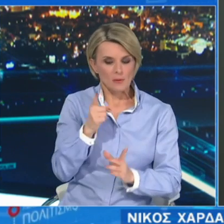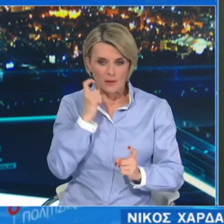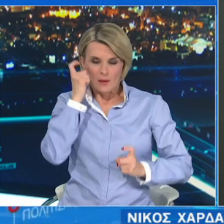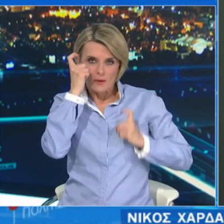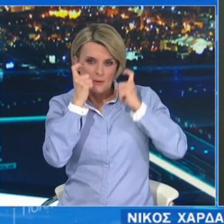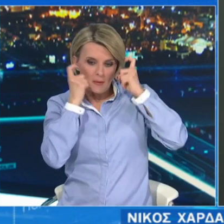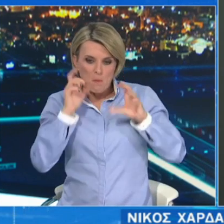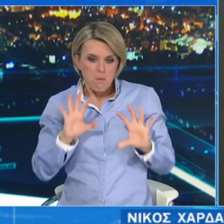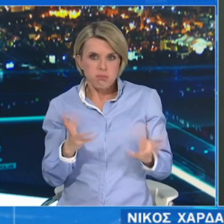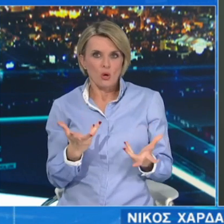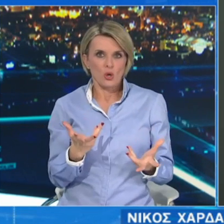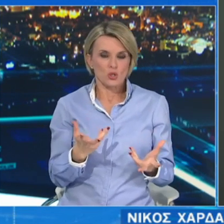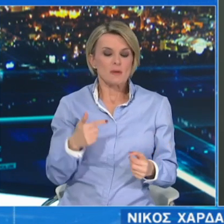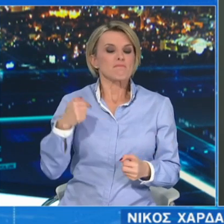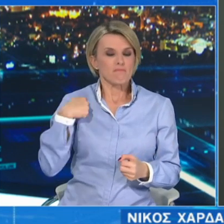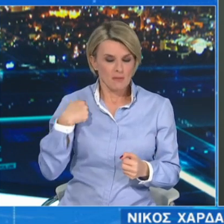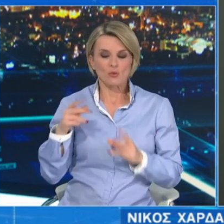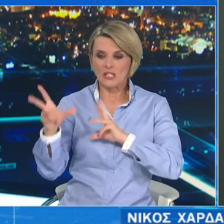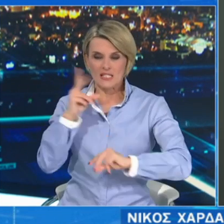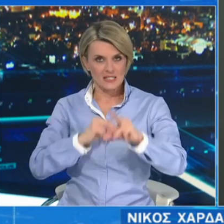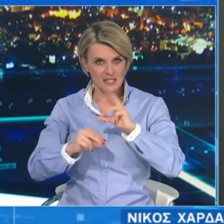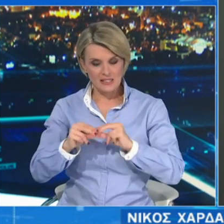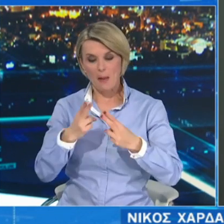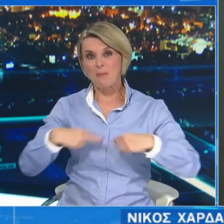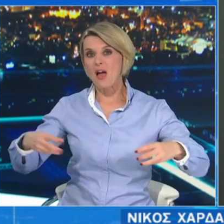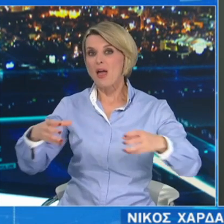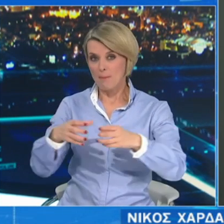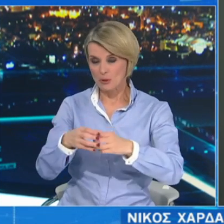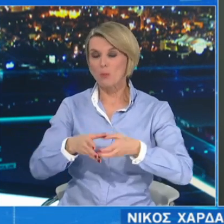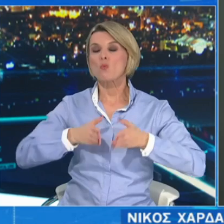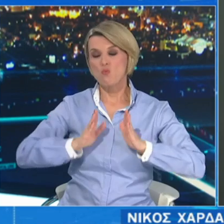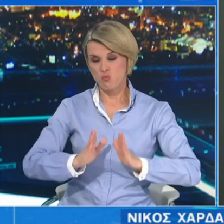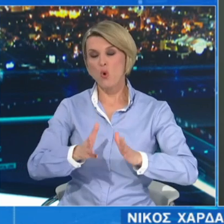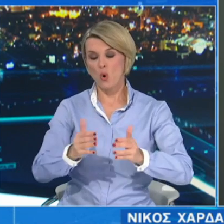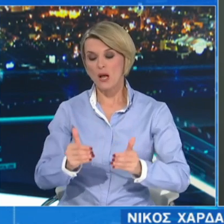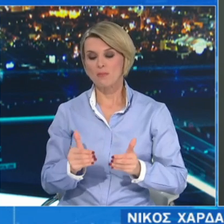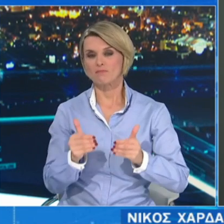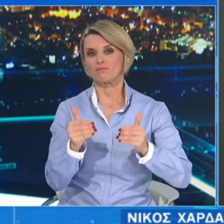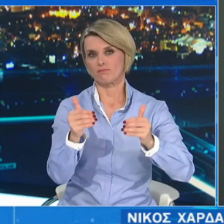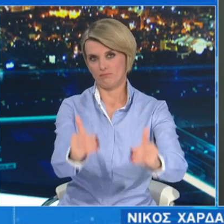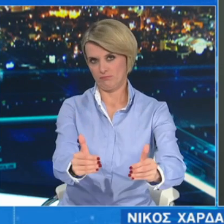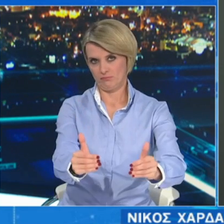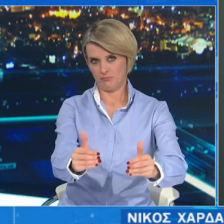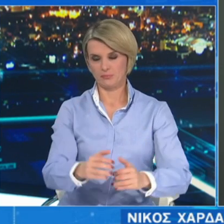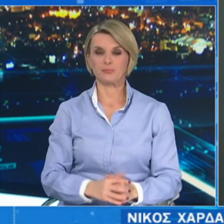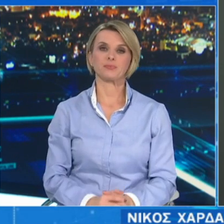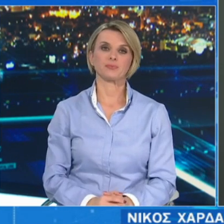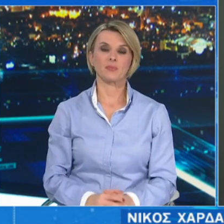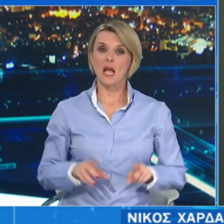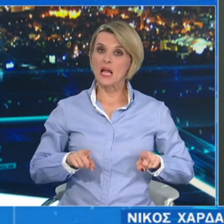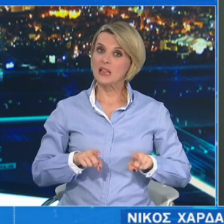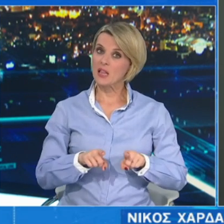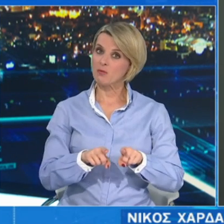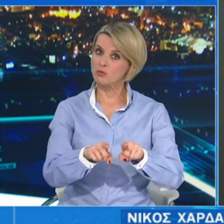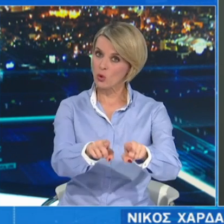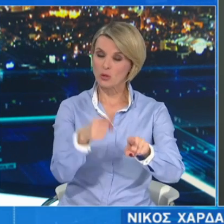ήταν από τα κριτήρια που οδήγησε την Επιτροπή να προχωρήσει στην παράταση των μέτρων. Ταυτόχρονα όμως αποφασίστηκε